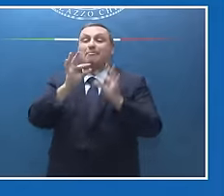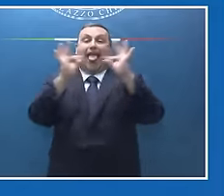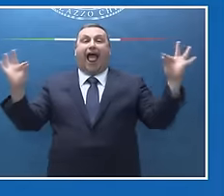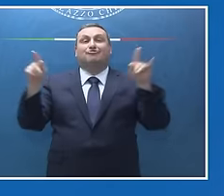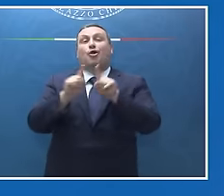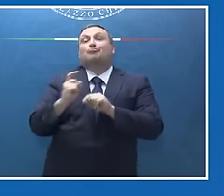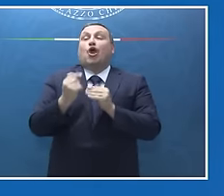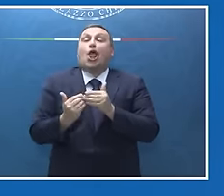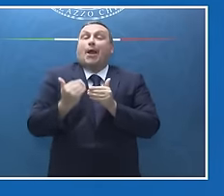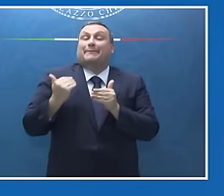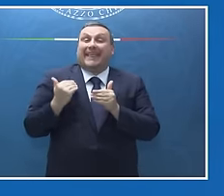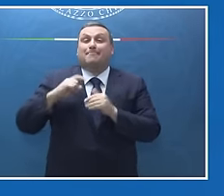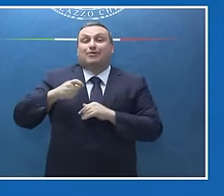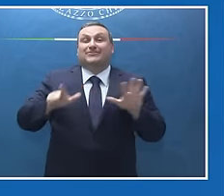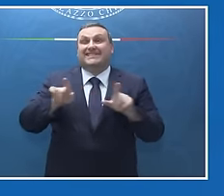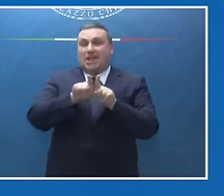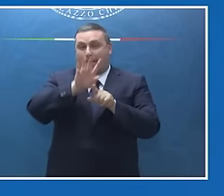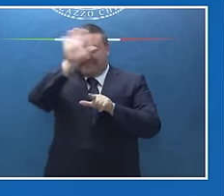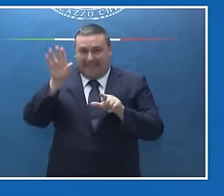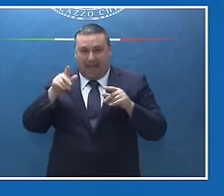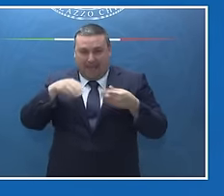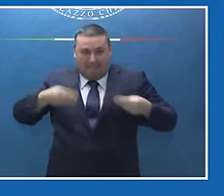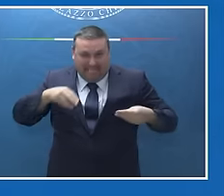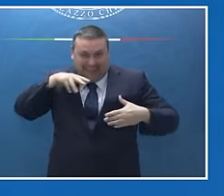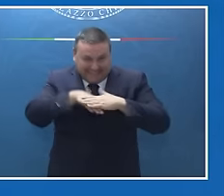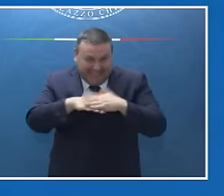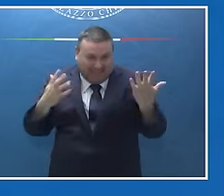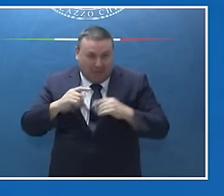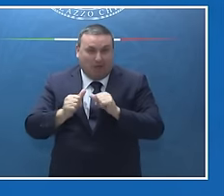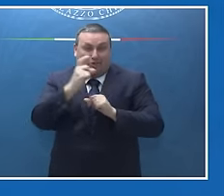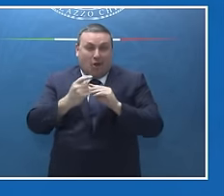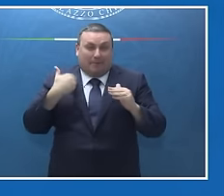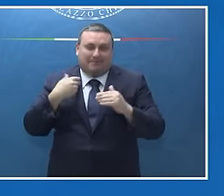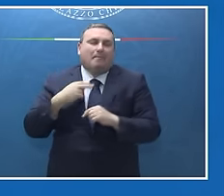inserirlo nella materia di oggi, ma le rispondo volentieri. Guardi,